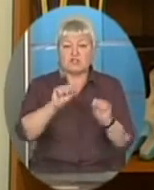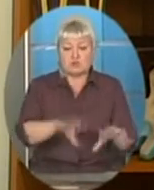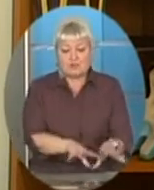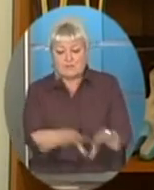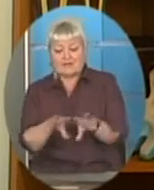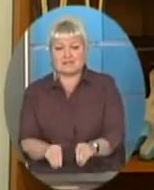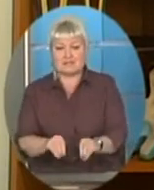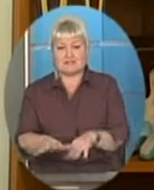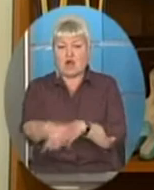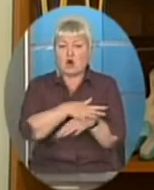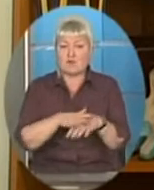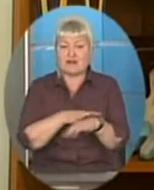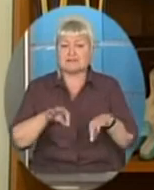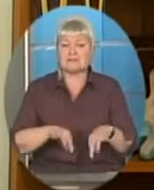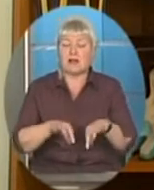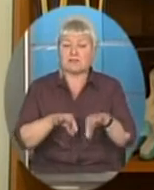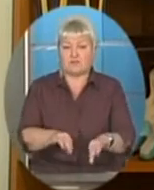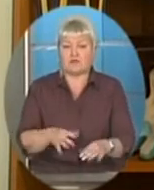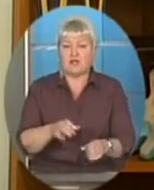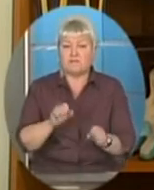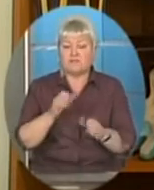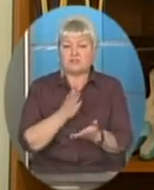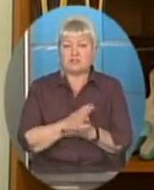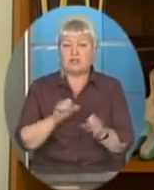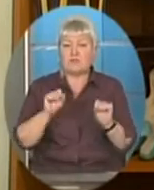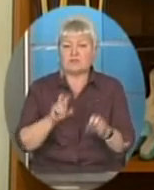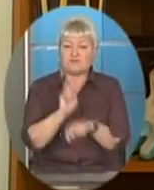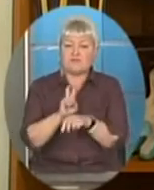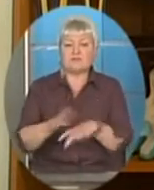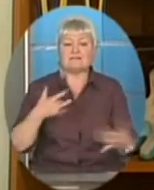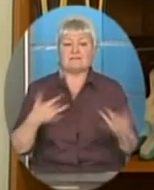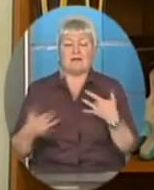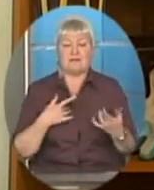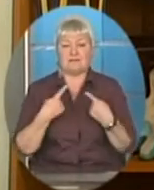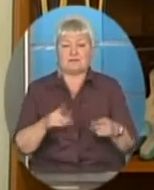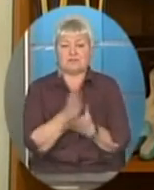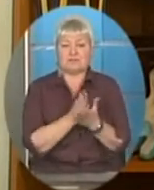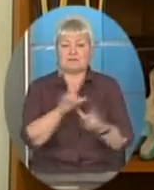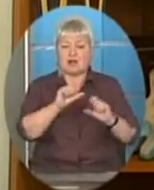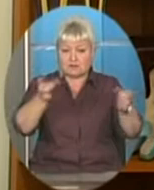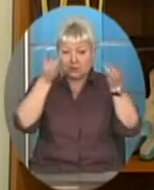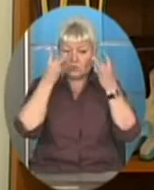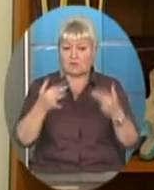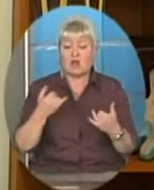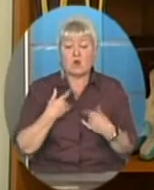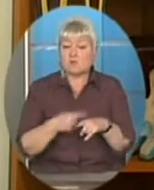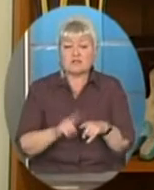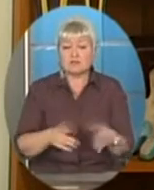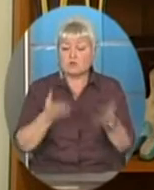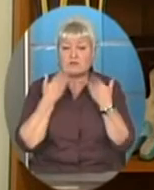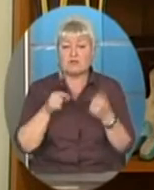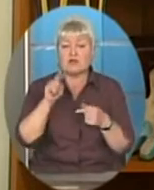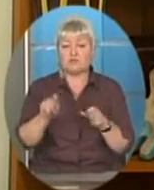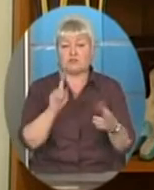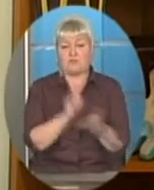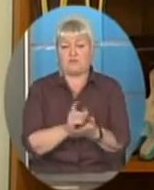транспорт, чи в нас, вибачте, є можливість відвідати театр, відвідати інші заклади культури. Цього, очевидно, в нас немає і туди мали б